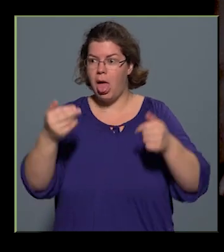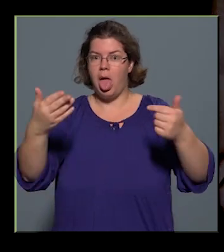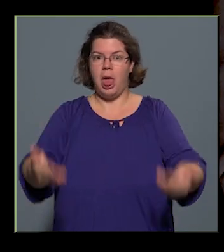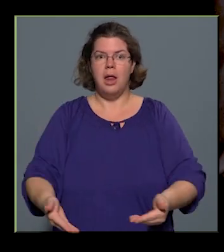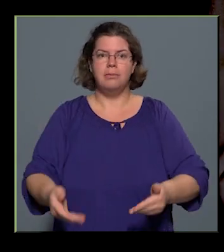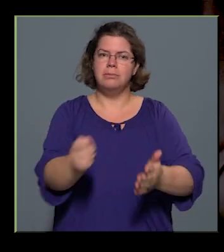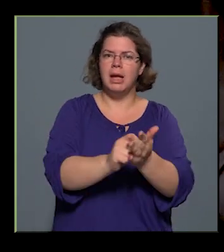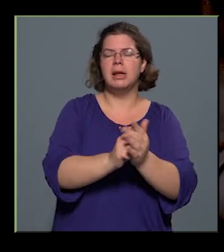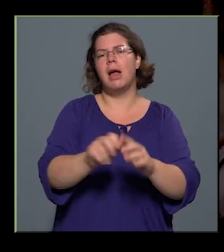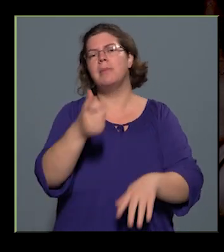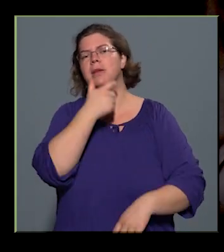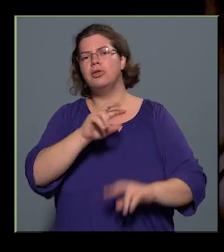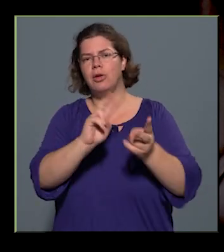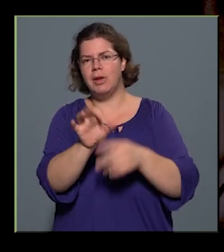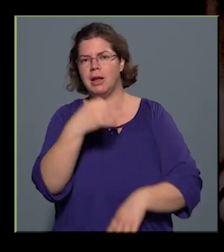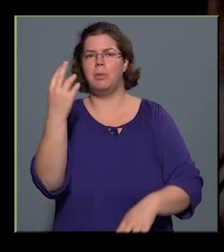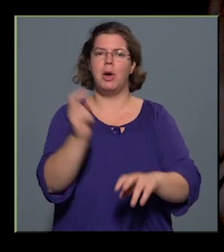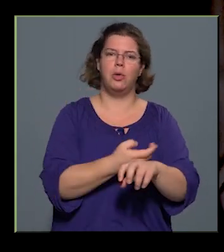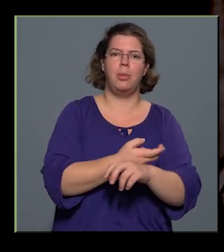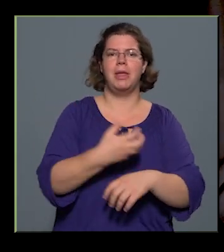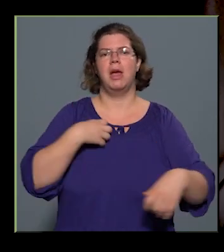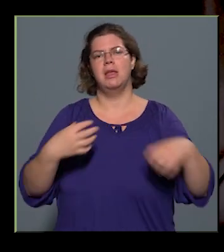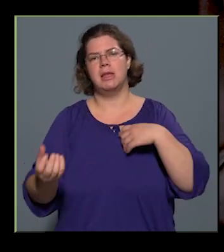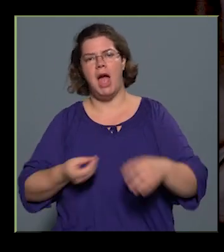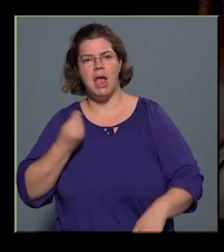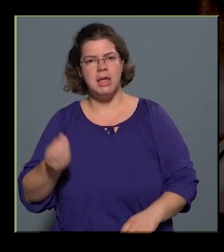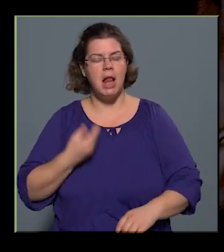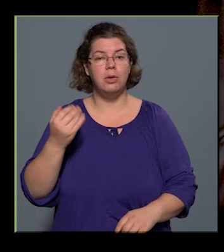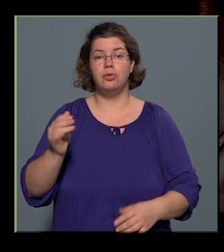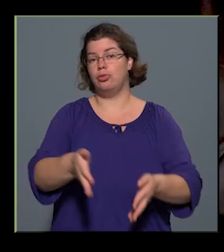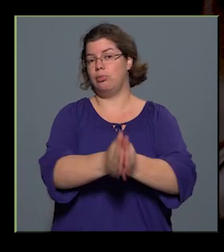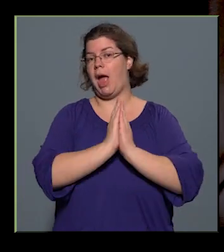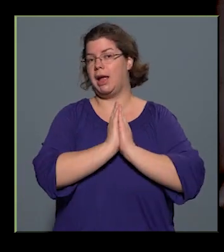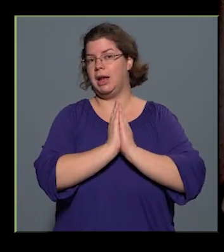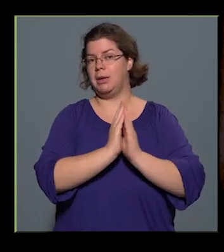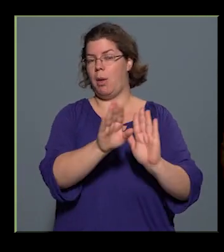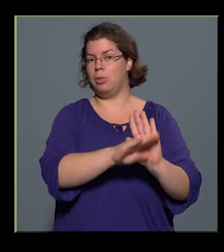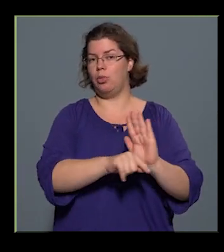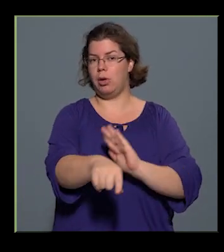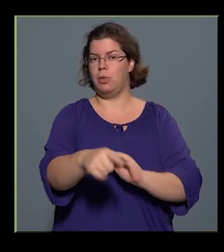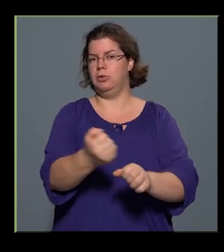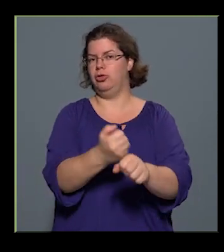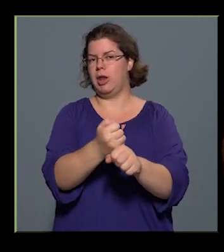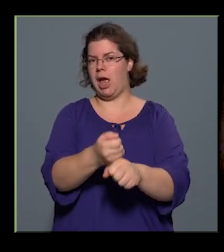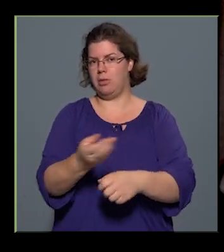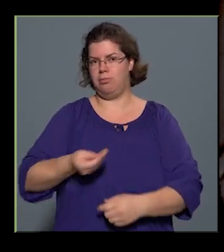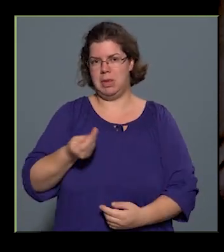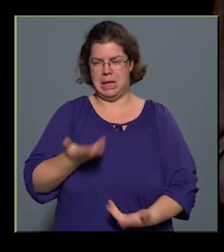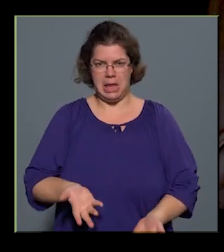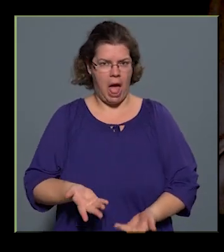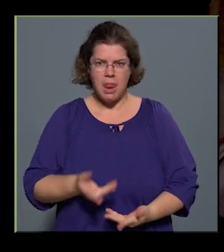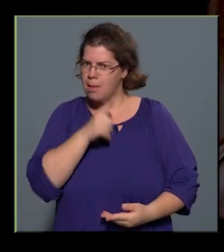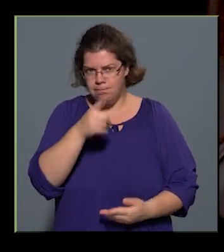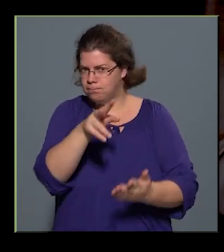hogy idősekvilágnapja, kőbánya, színházi eladás, és megkértem a programot, hogy írjon egy beszédet. Nem